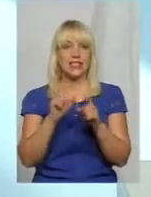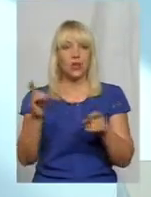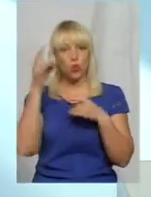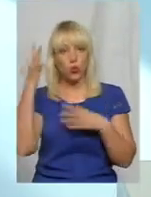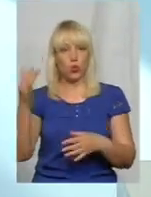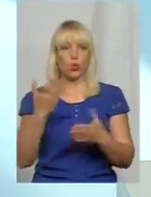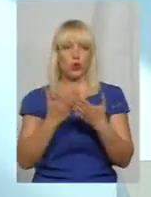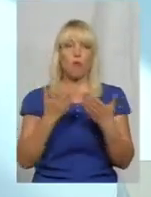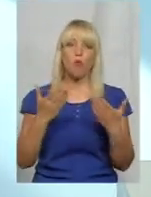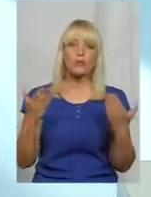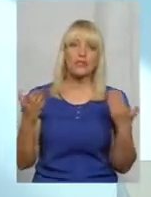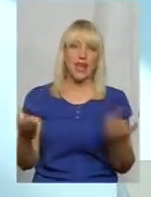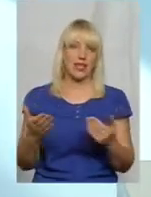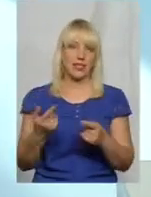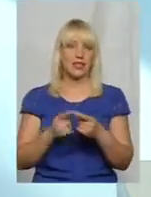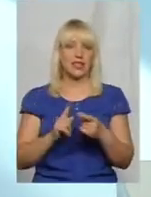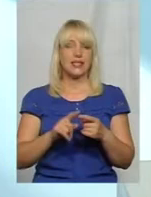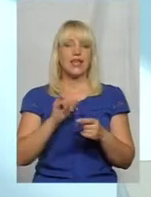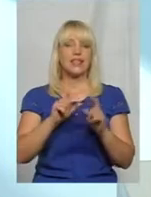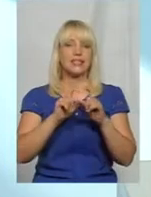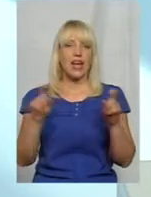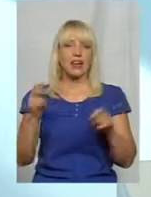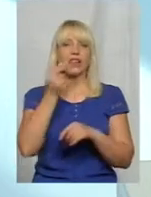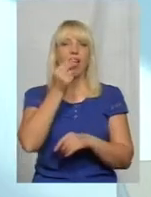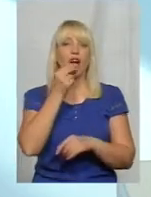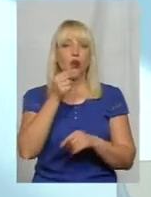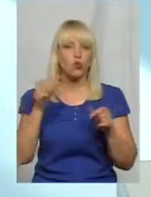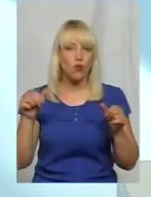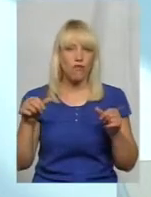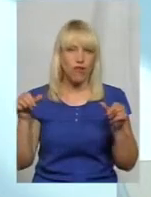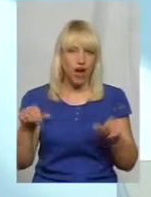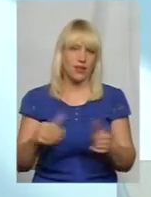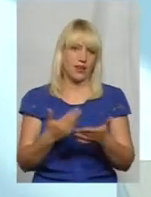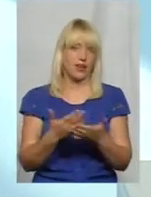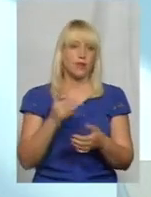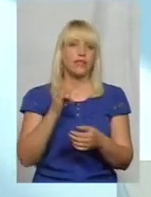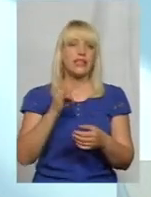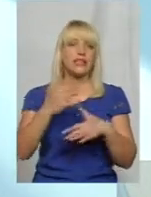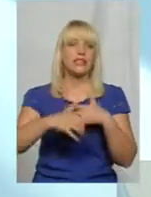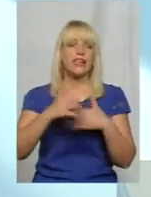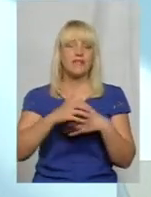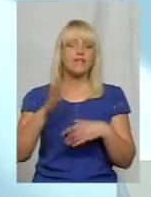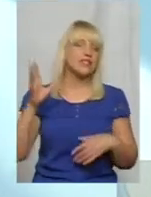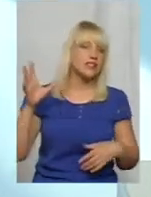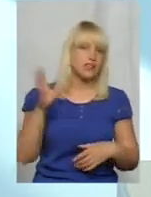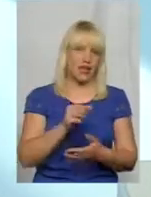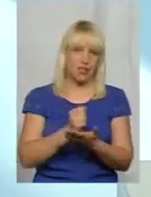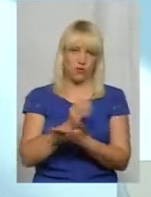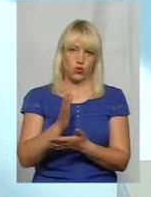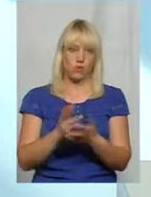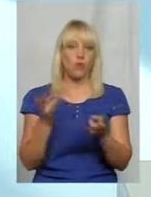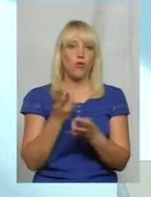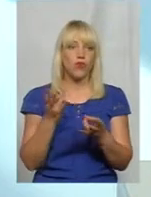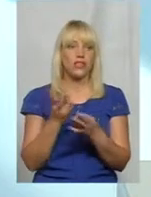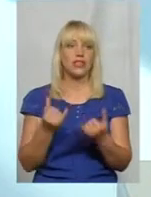музеї, це і заклади харчування, тобто вся інфраструктура. Для цього повинна